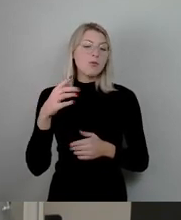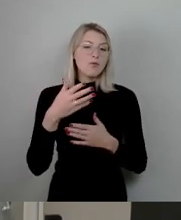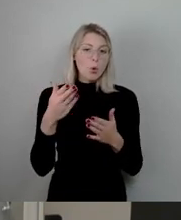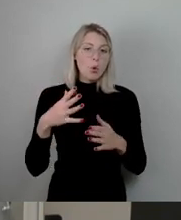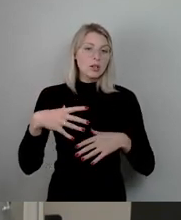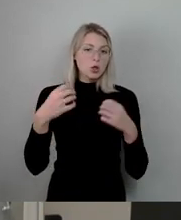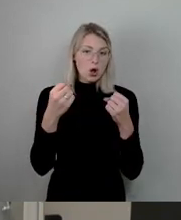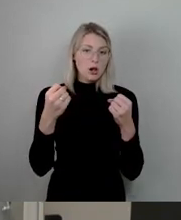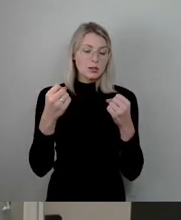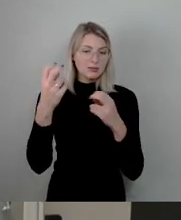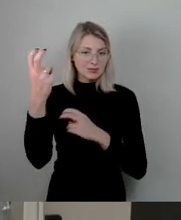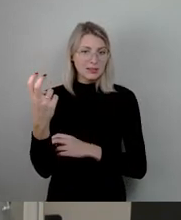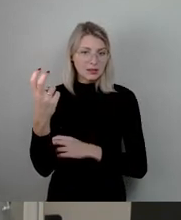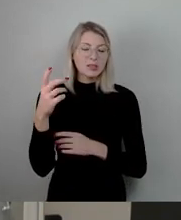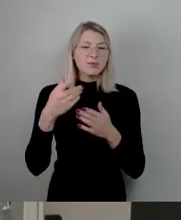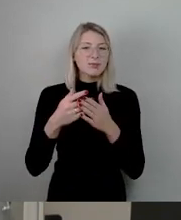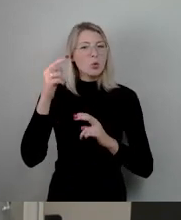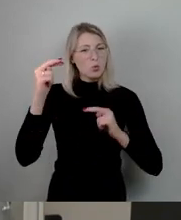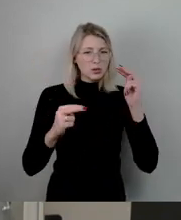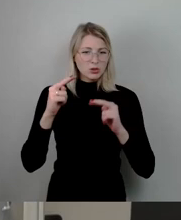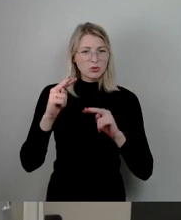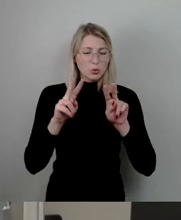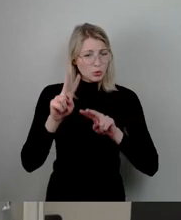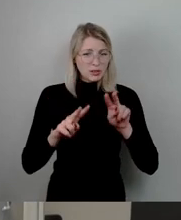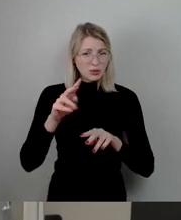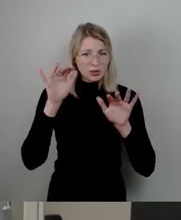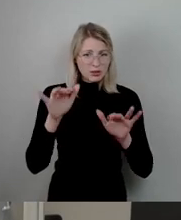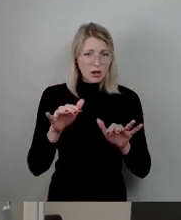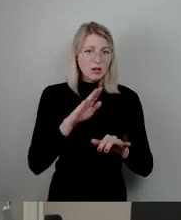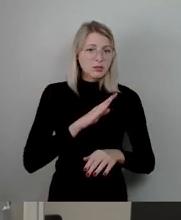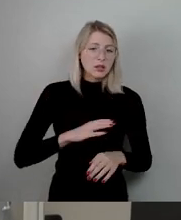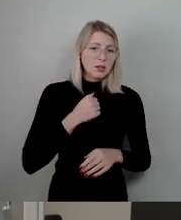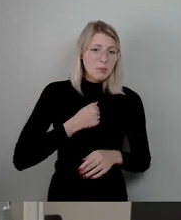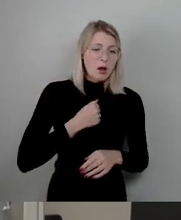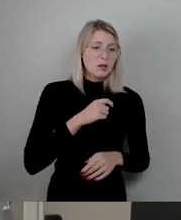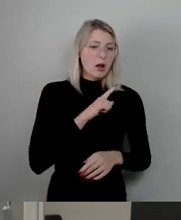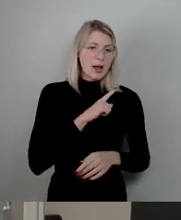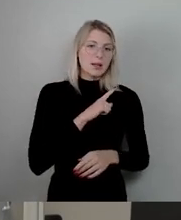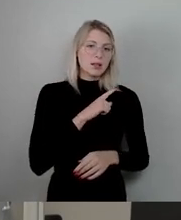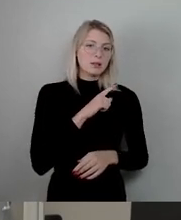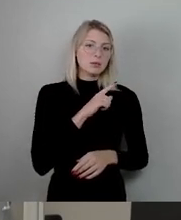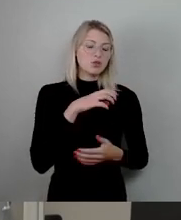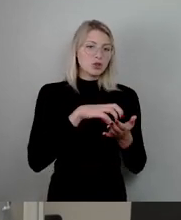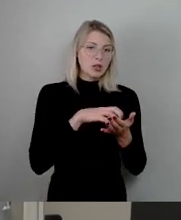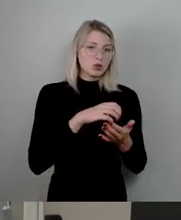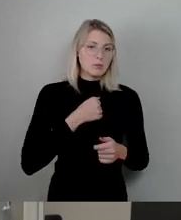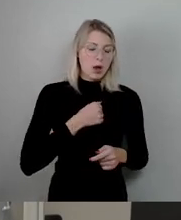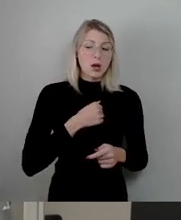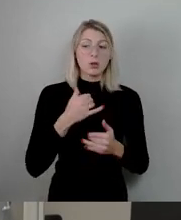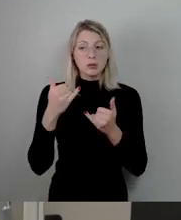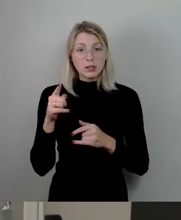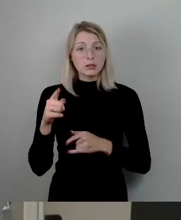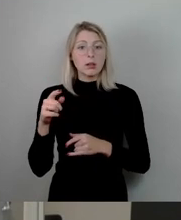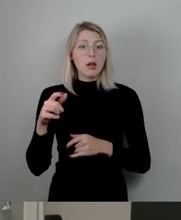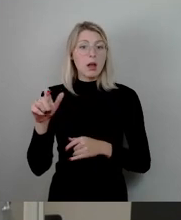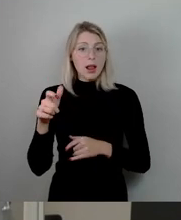großen Unterschied, Herr Schalbach, das Sachsenbad ist natürlich ein eigenes städtisches Bad damals gewesen und das, was wir hier sozusagen erleben dann, ist